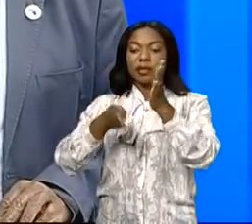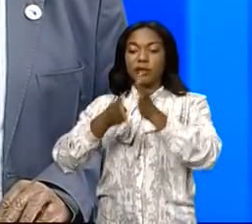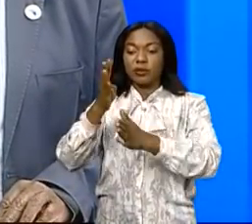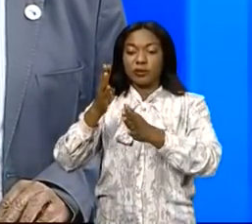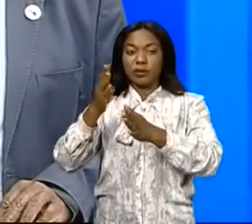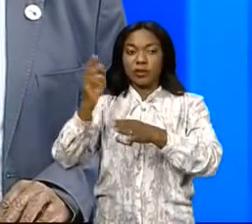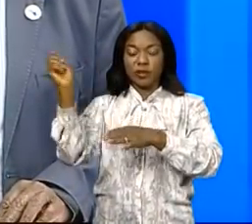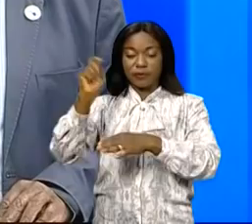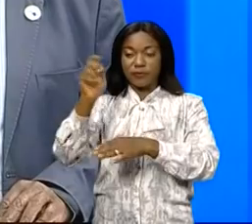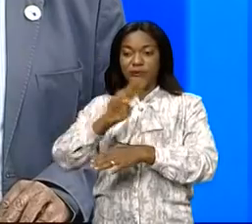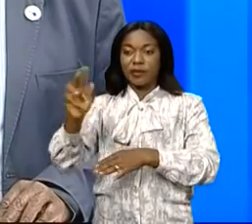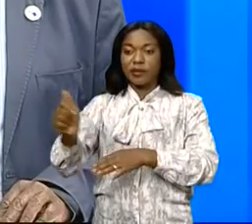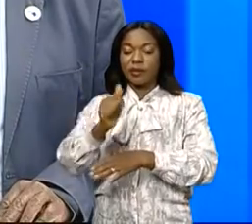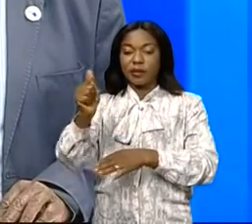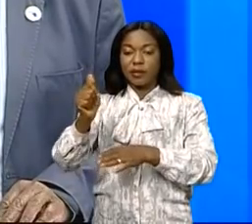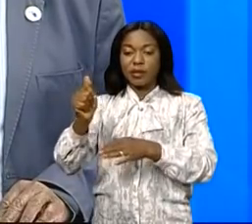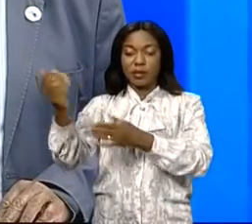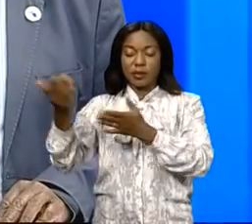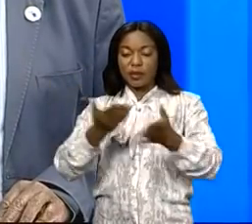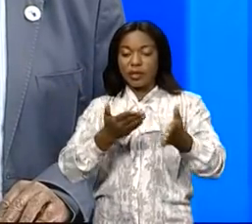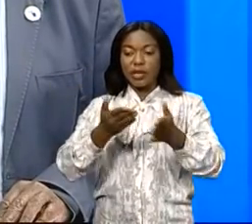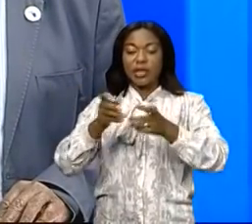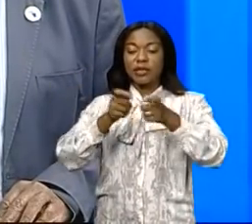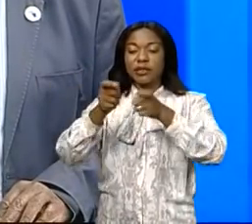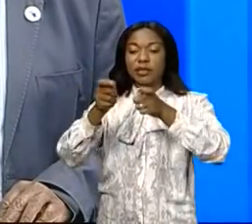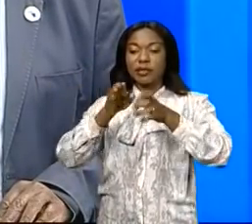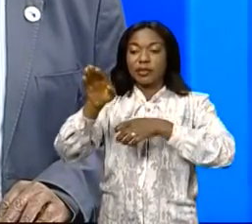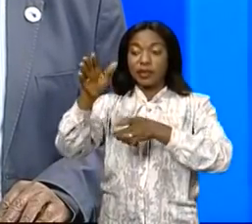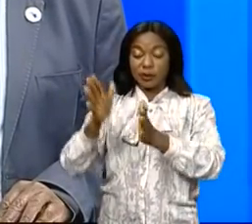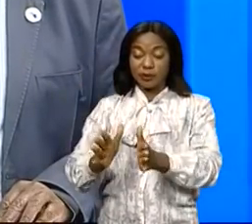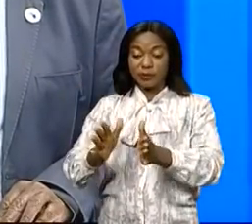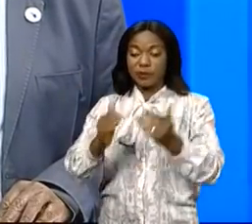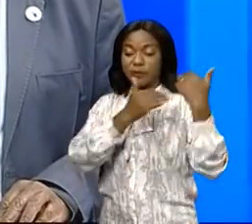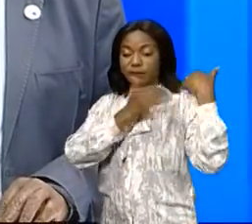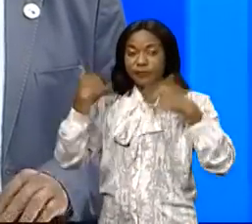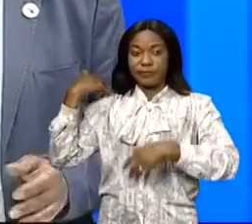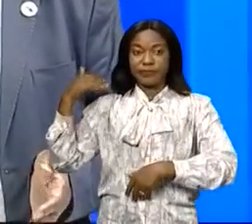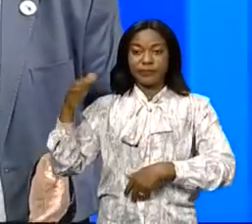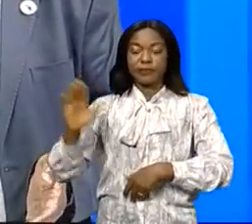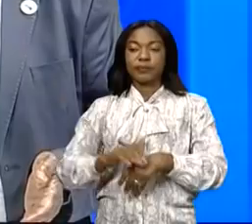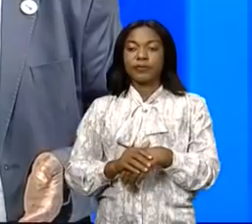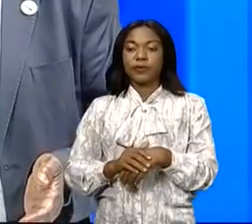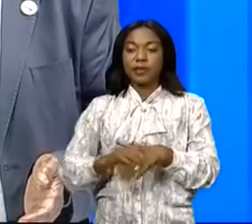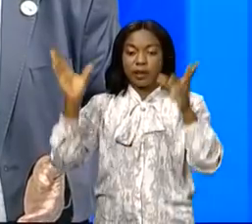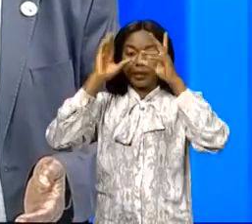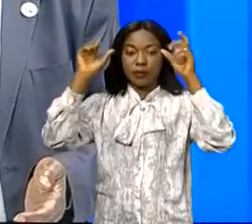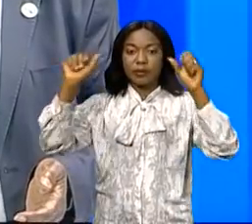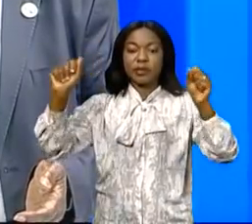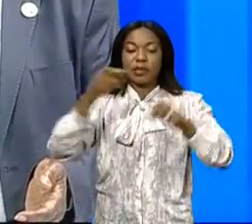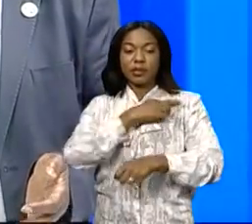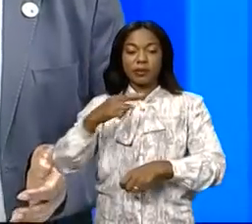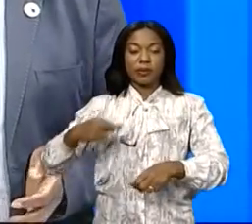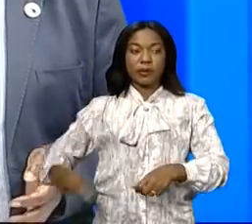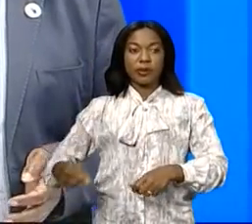portant nomination de directeur de cabinet adjoint au sein du cabinet du chef de l'État. Le Président de la